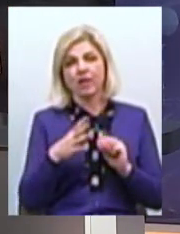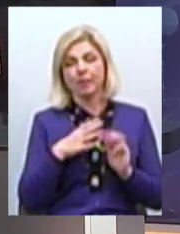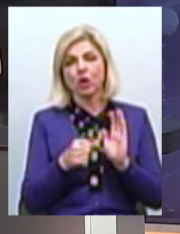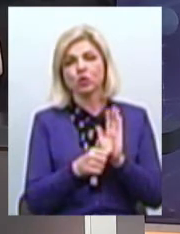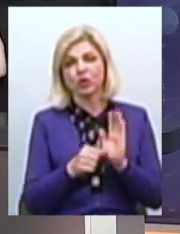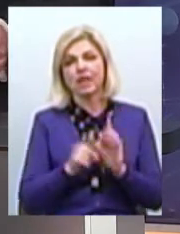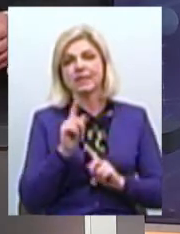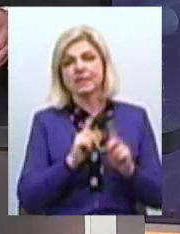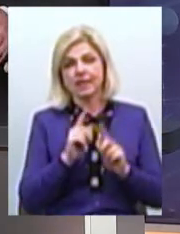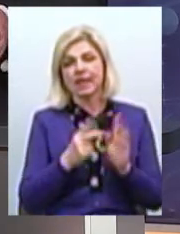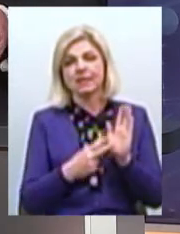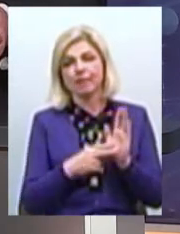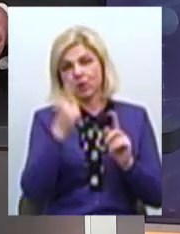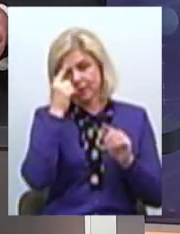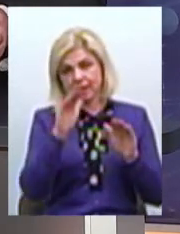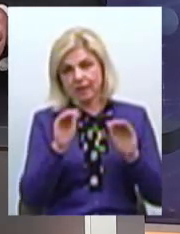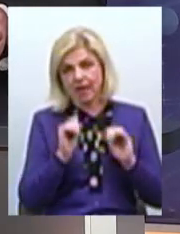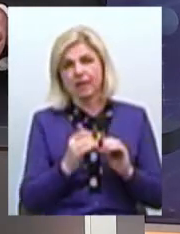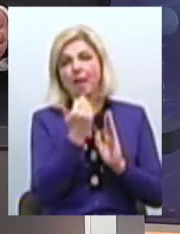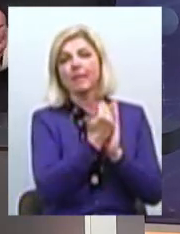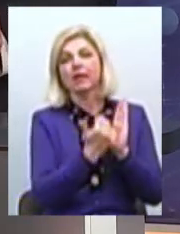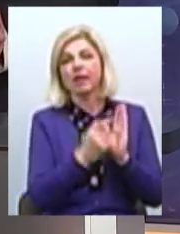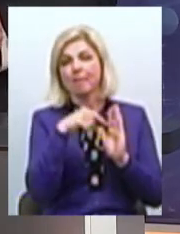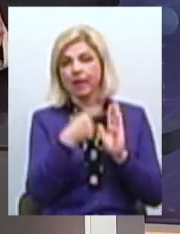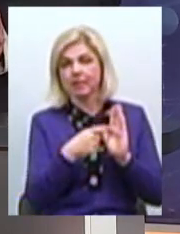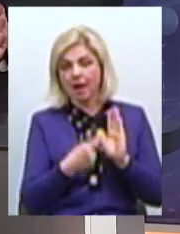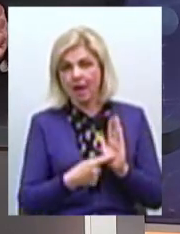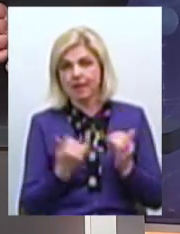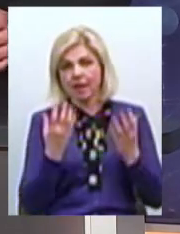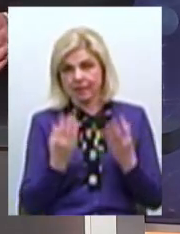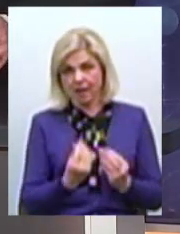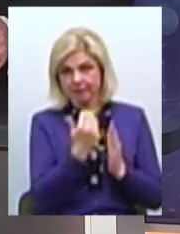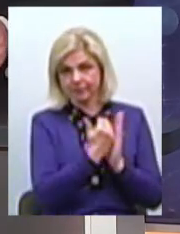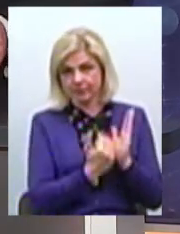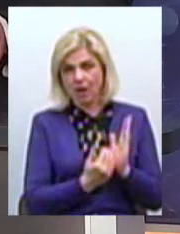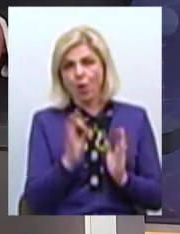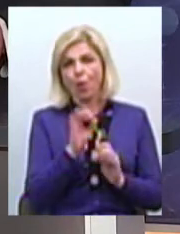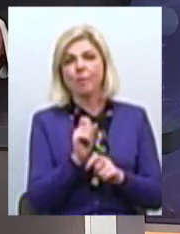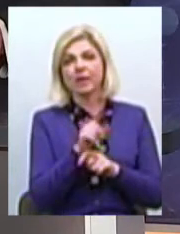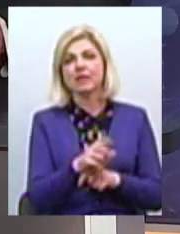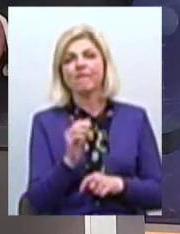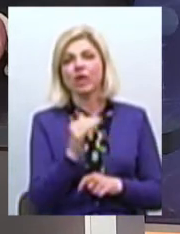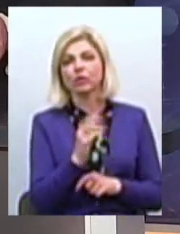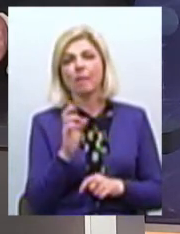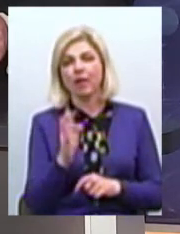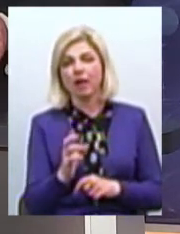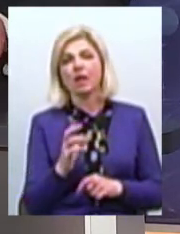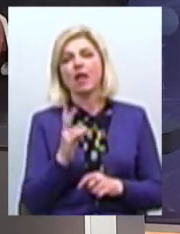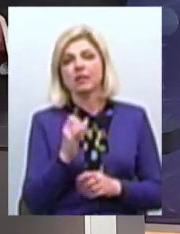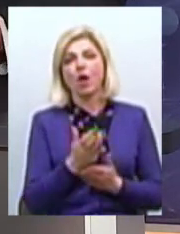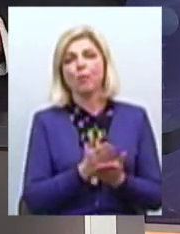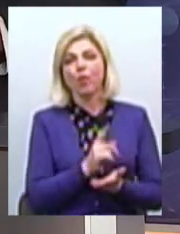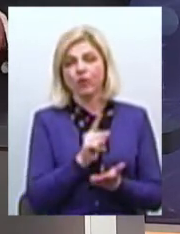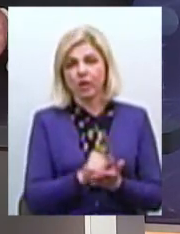Миколаївської обласної ради 7-го скликання Серед питань порядку денного було Про призначення Федора Барни на посаду генерального директора Комунального підприємства